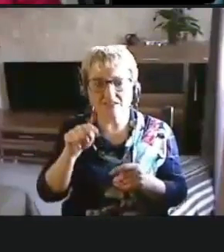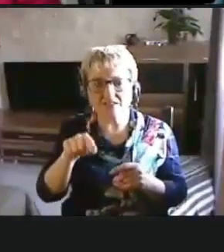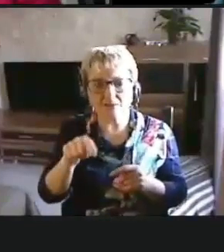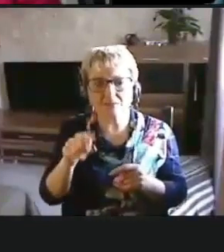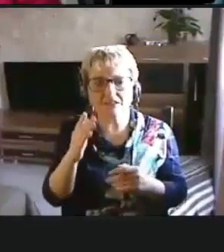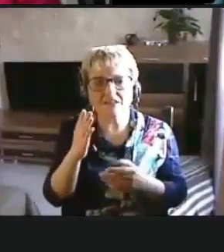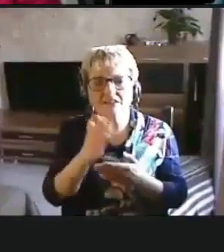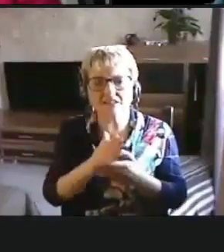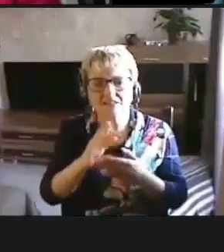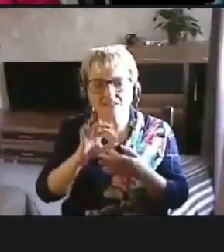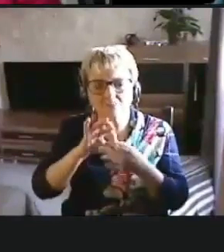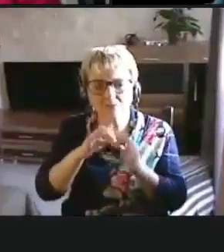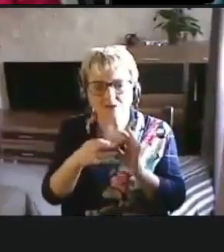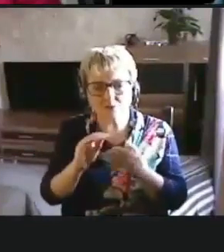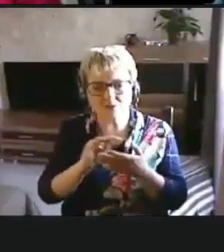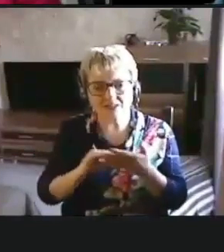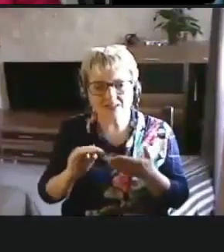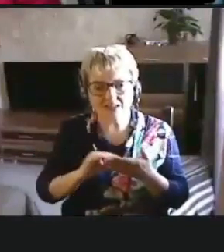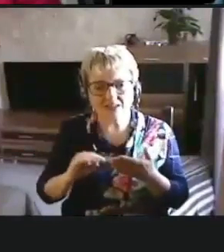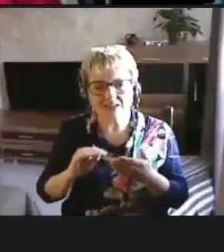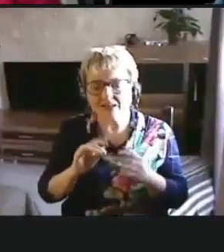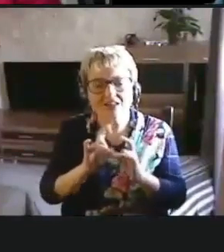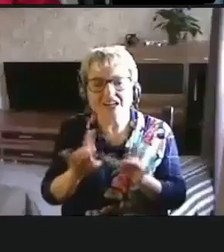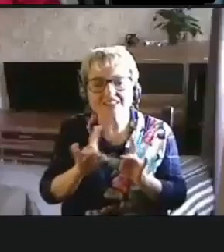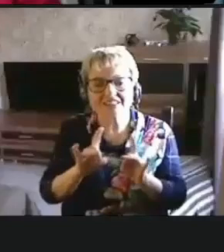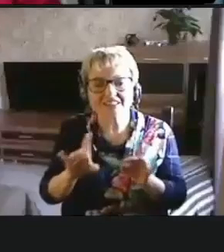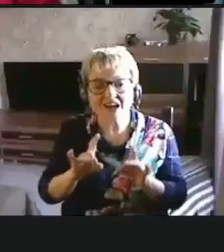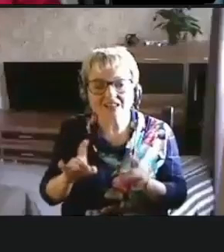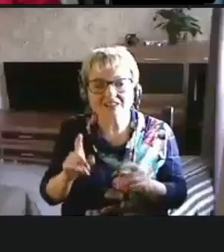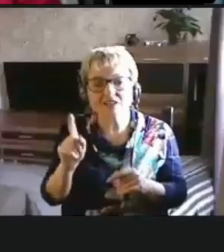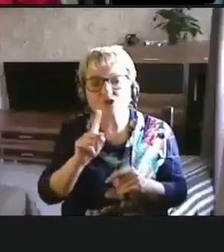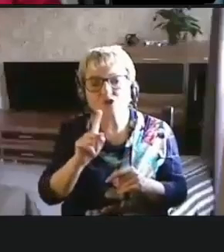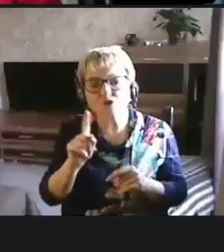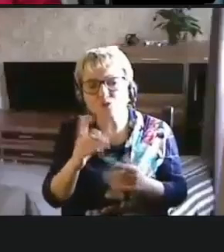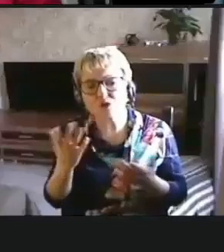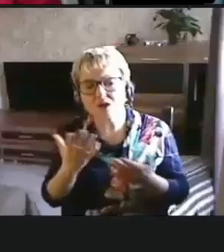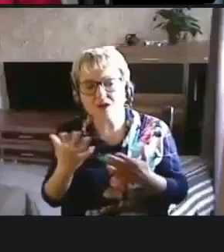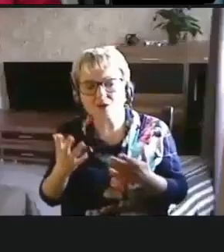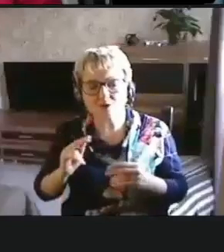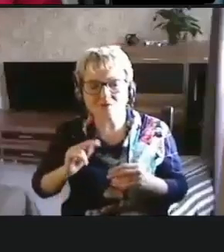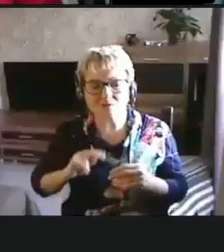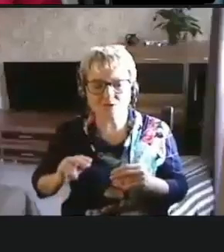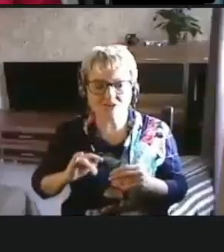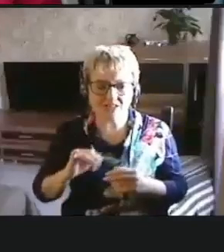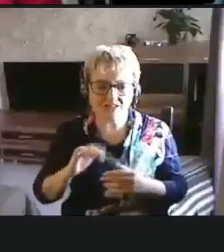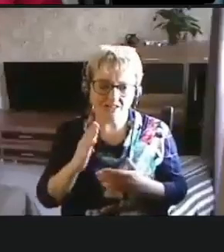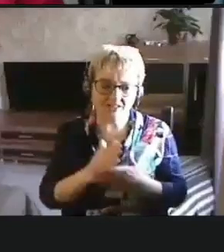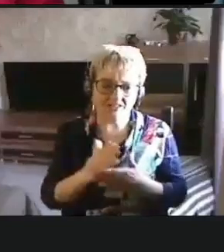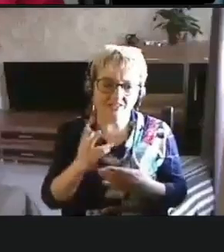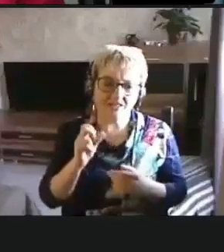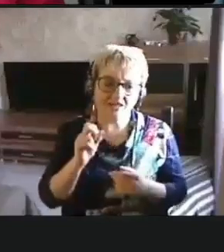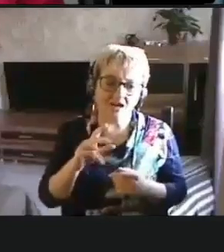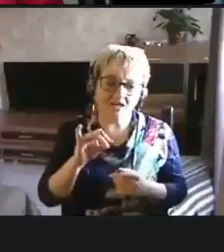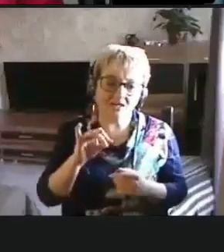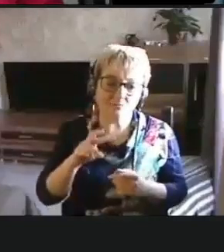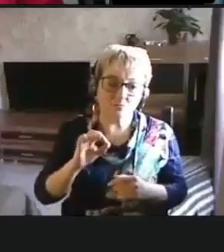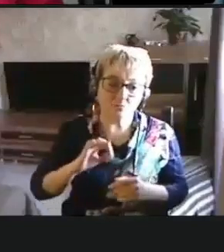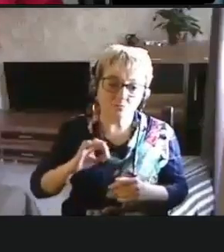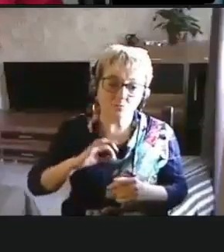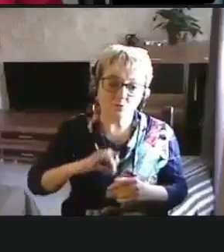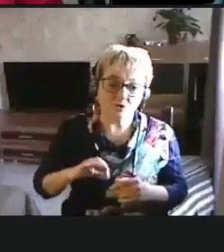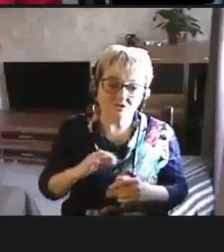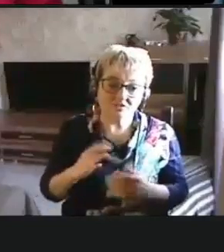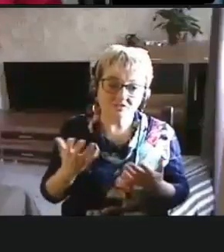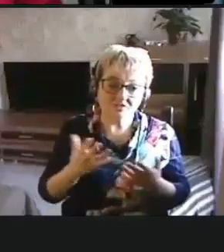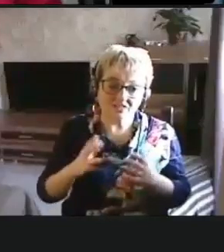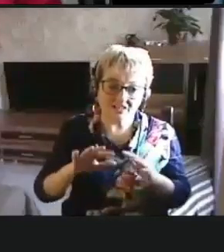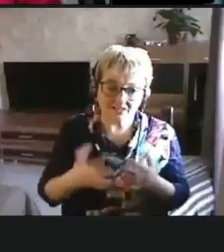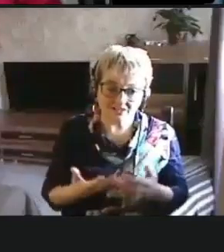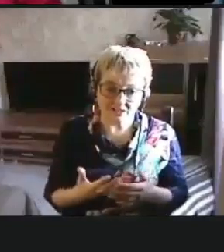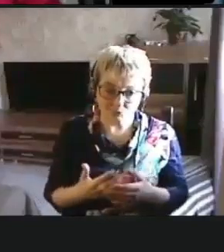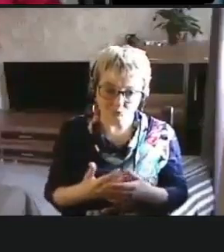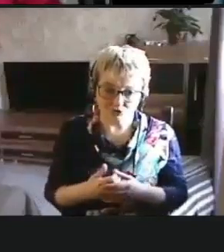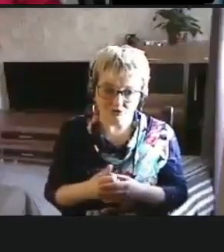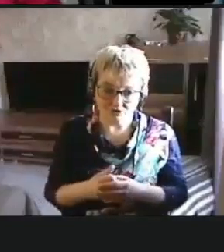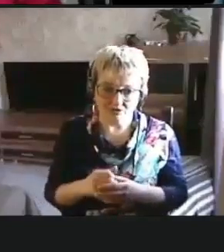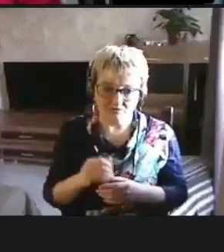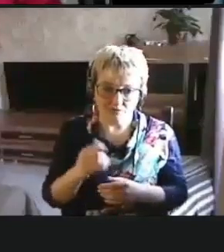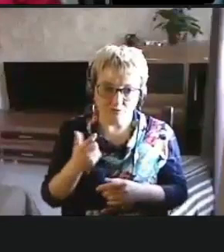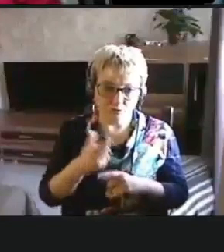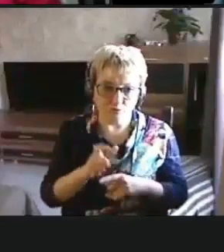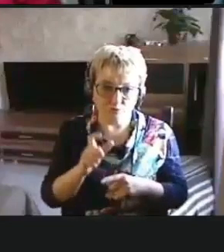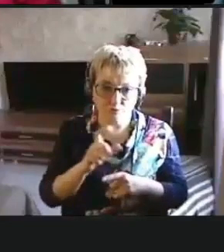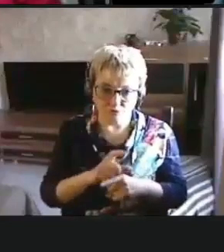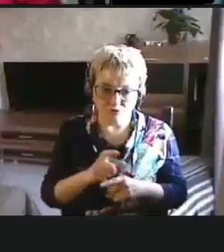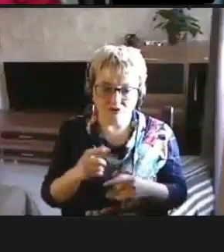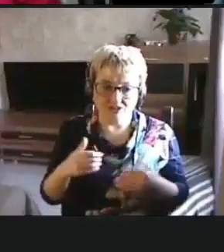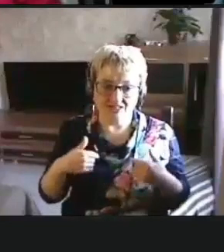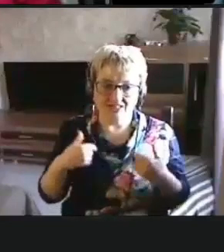довольно подробно рассказано, что именно, какой функционал есть, как им пользоваться, в каких случаях. Так что очень